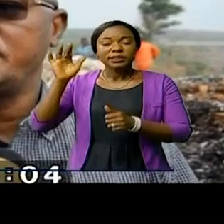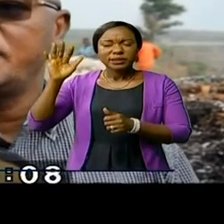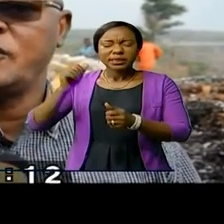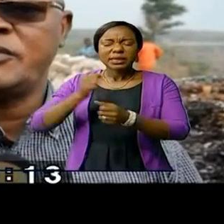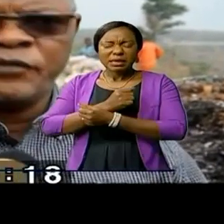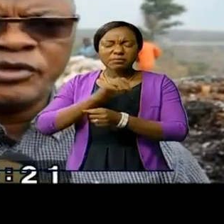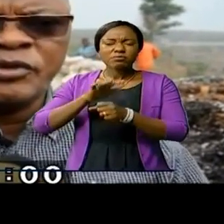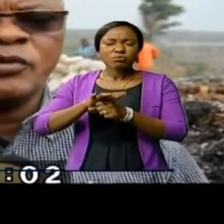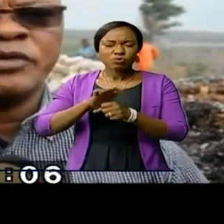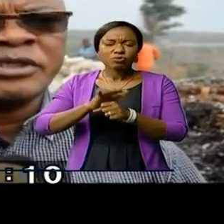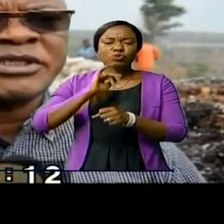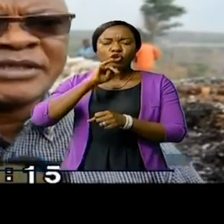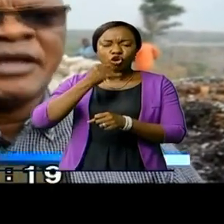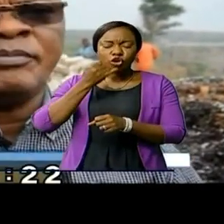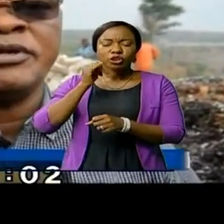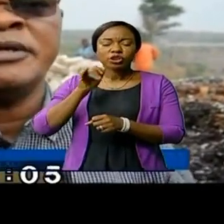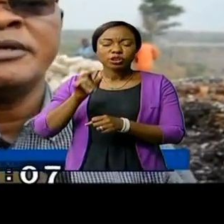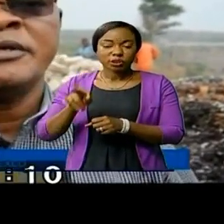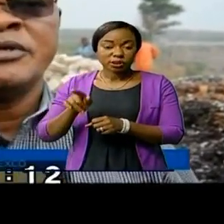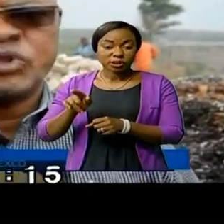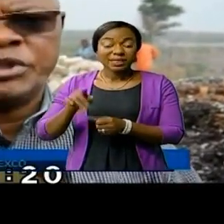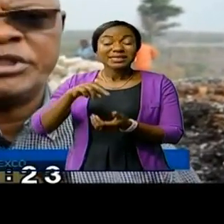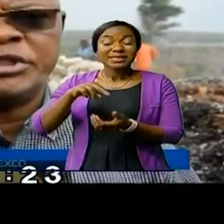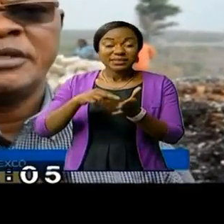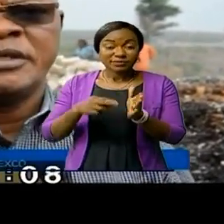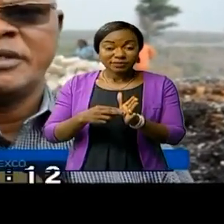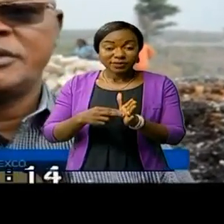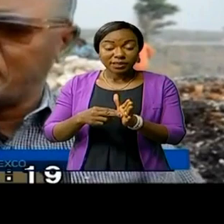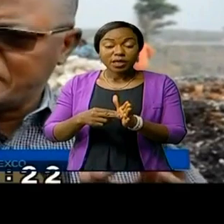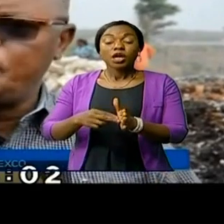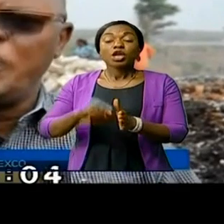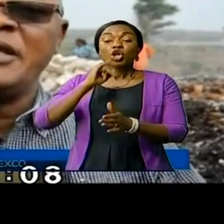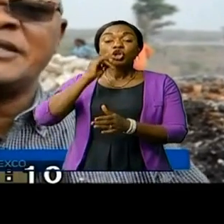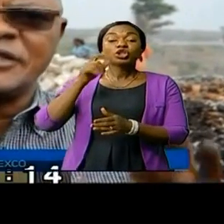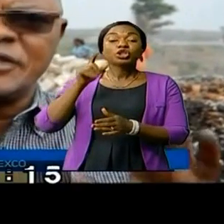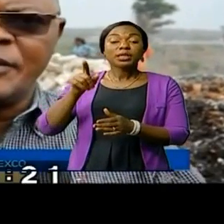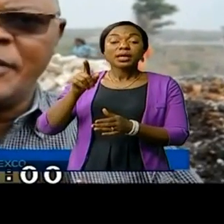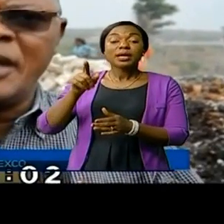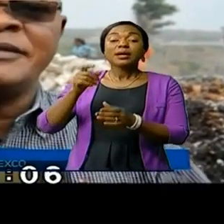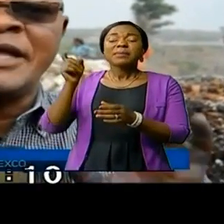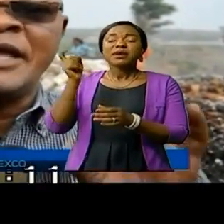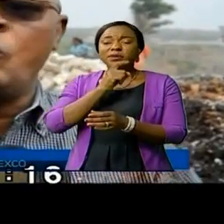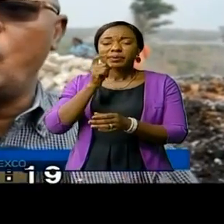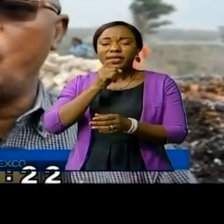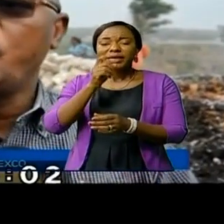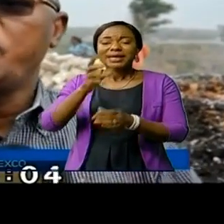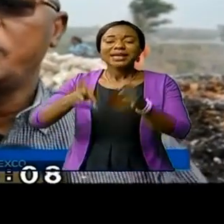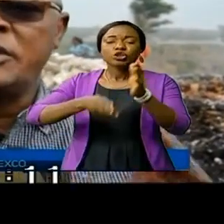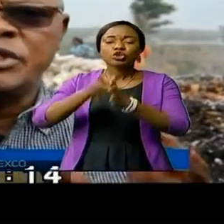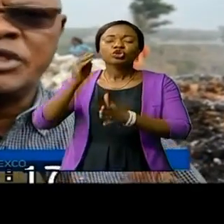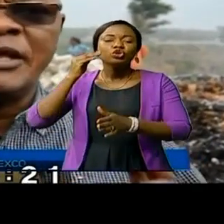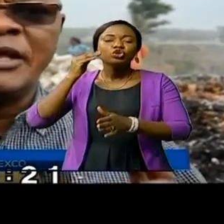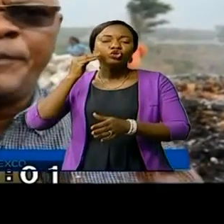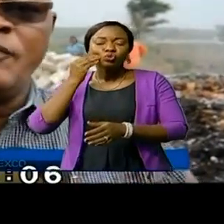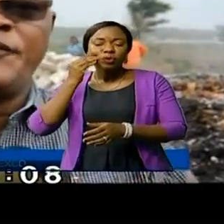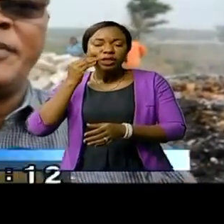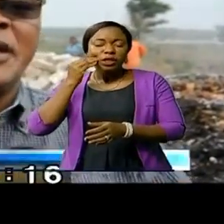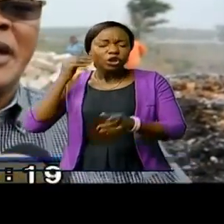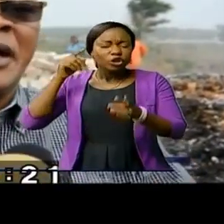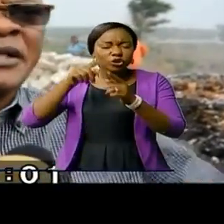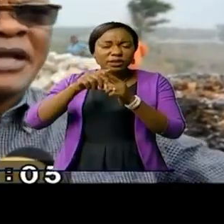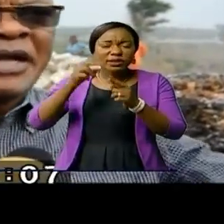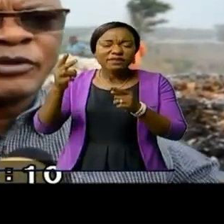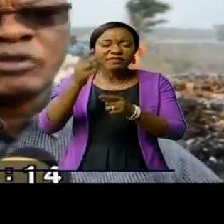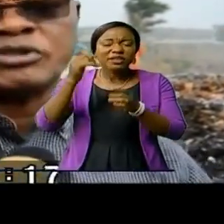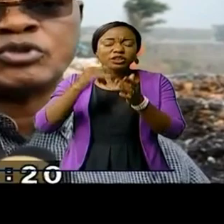qu'il s'agit seulement des lots des jus de pommes fabriqués entre le 14 juin et le 26 juin. S